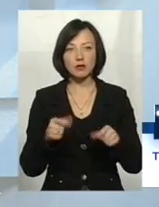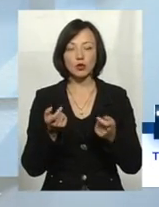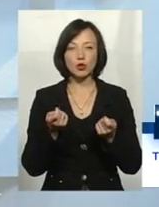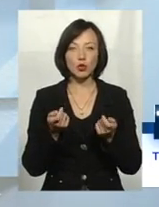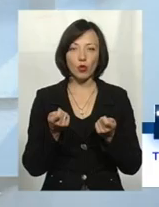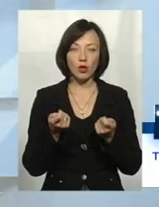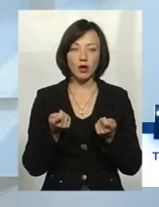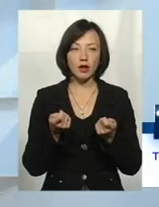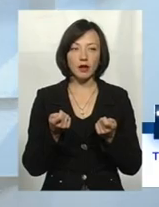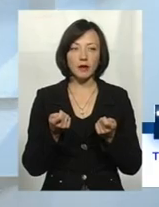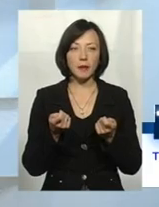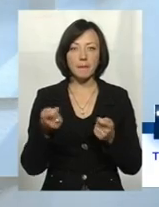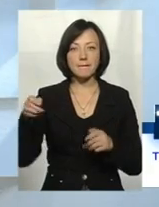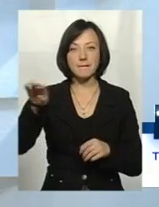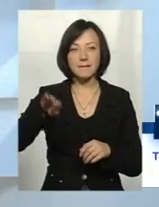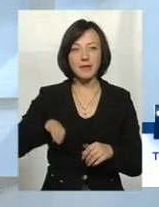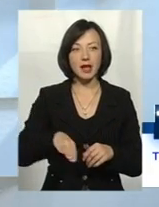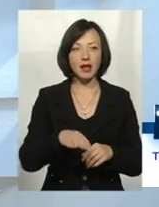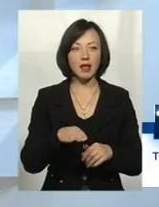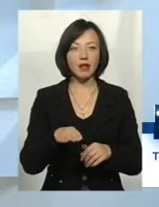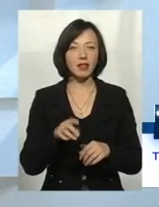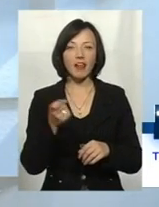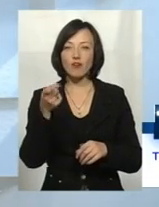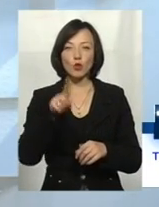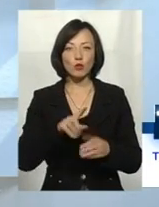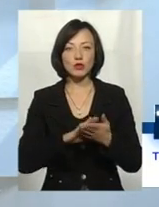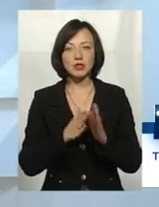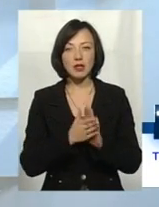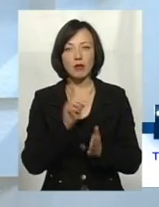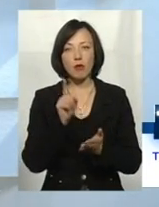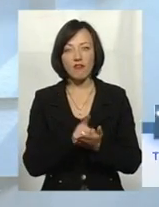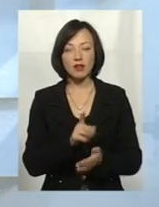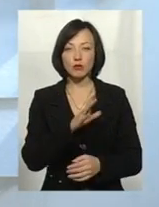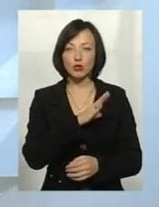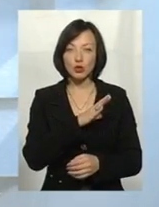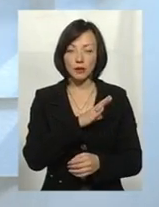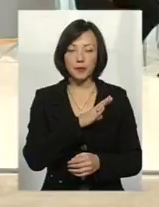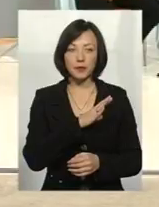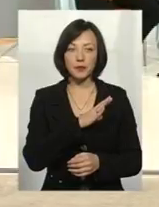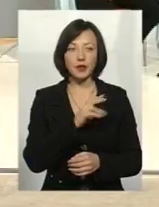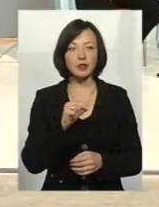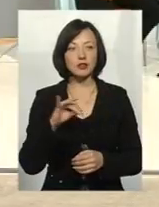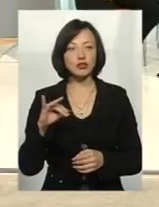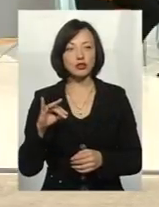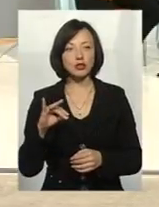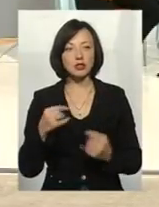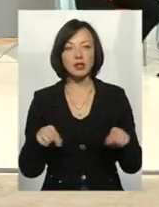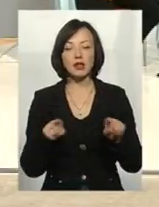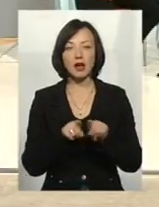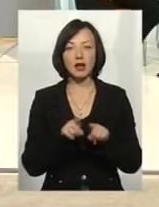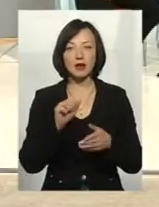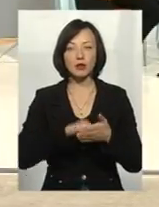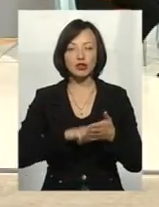трохи ті береги не в тому стані, в якому вони би мали бути. Чи такі